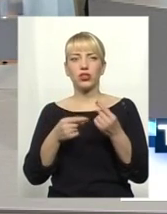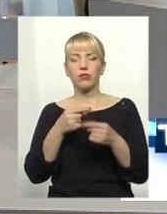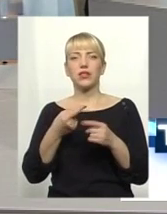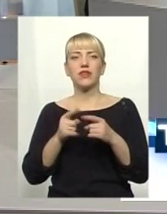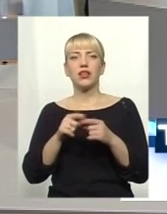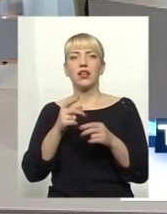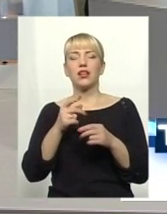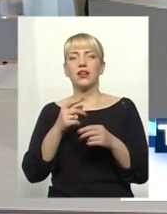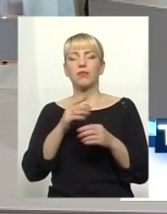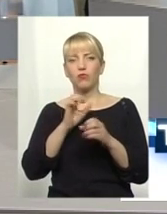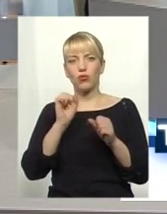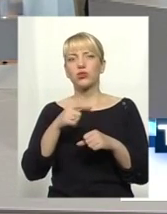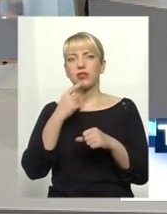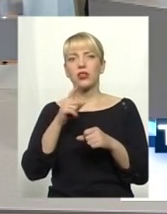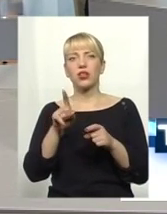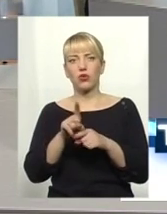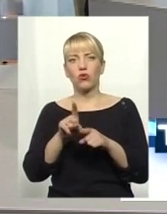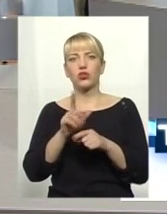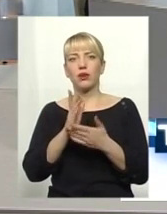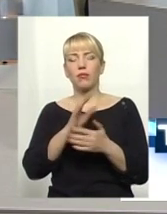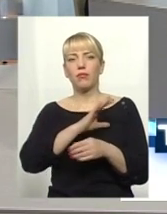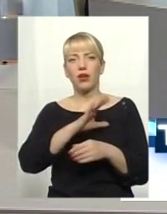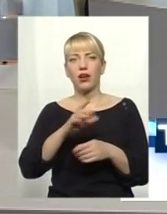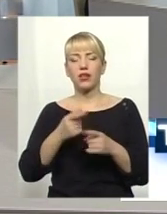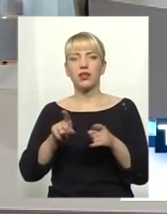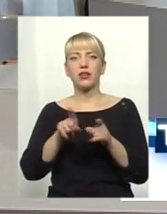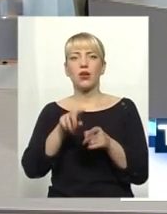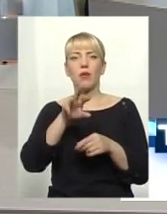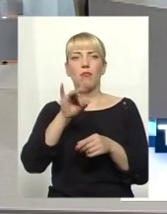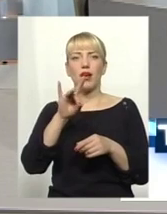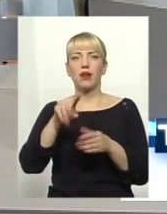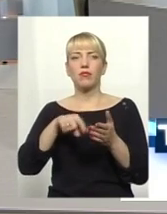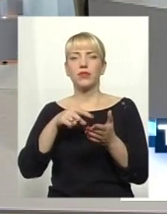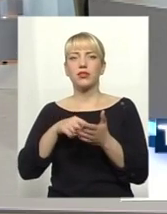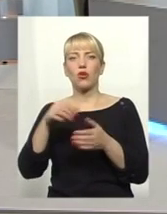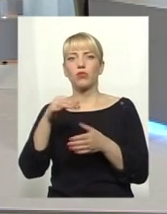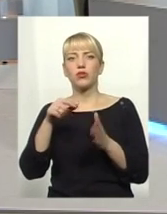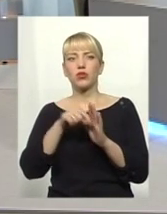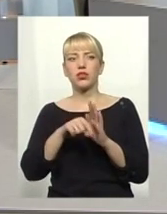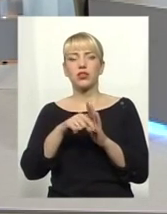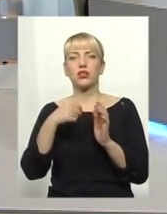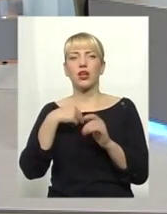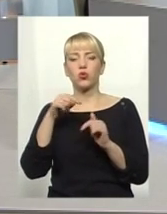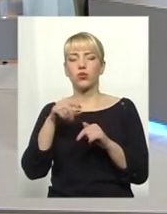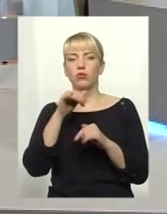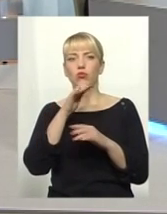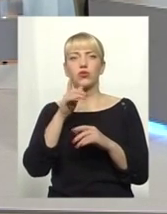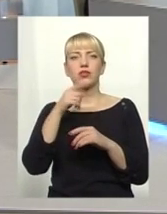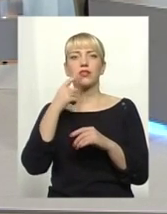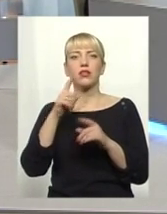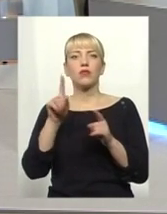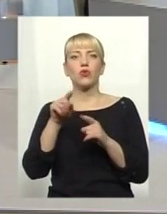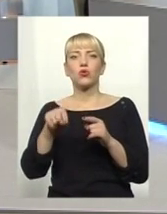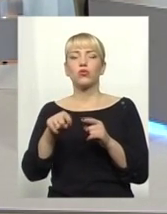найбідніший. Також ми аналізували мерів міста обласного значення. Тут я не можу поки сказати, що є якийсь такий